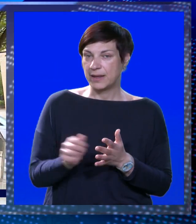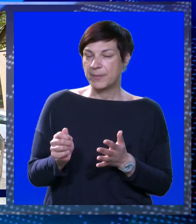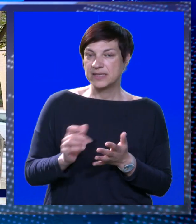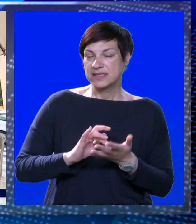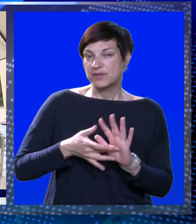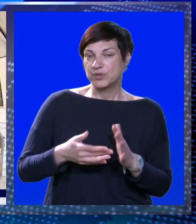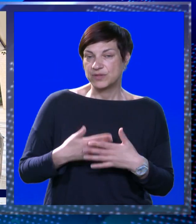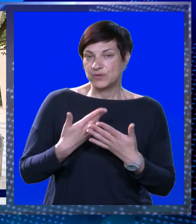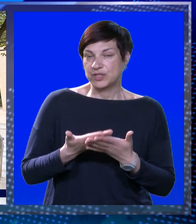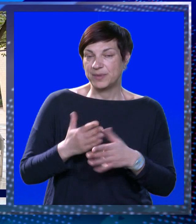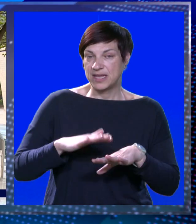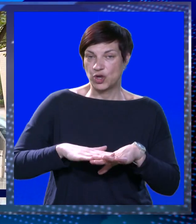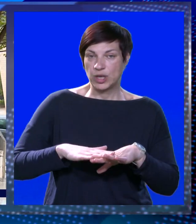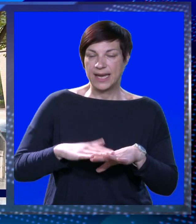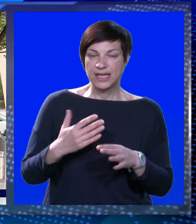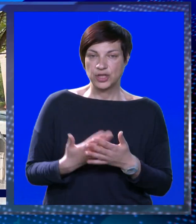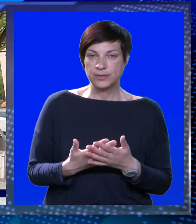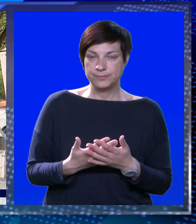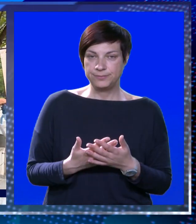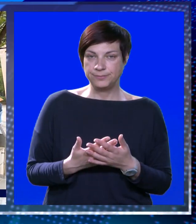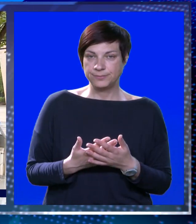Bacamo pare s uđe, pa tako i na to.